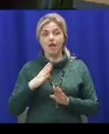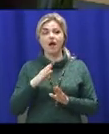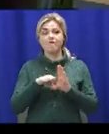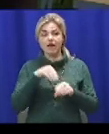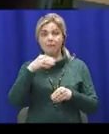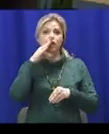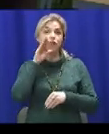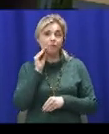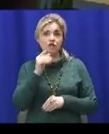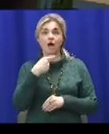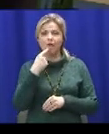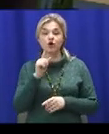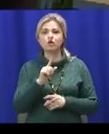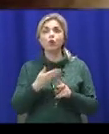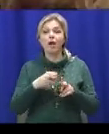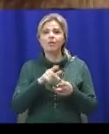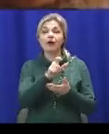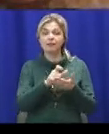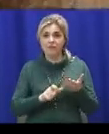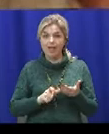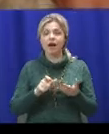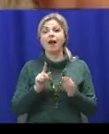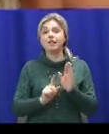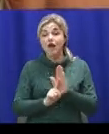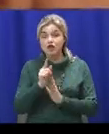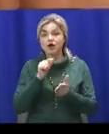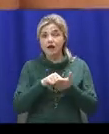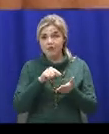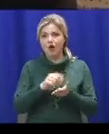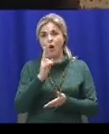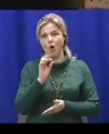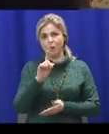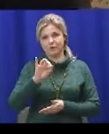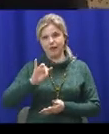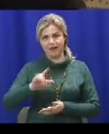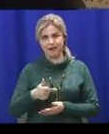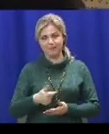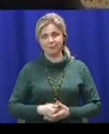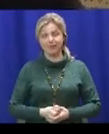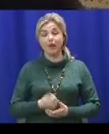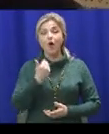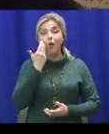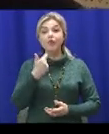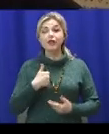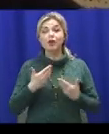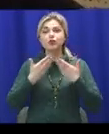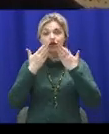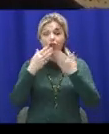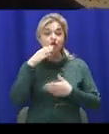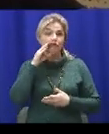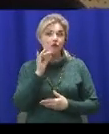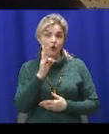Зазначає, твір символічний, оскільки саме з нього розпочинається кобзар. «Я, коли читаю Шевченка, я